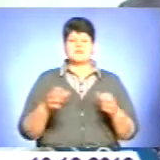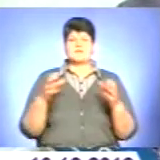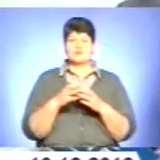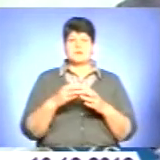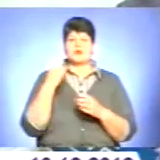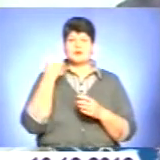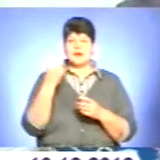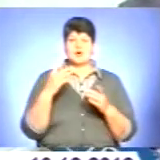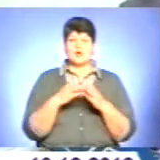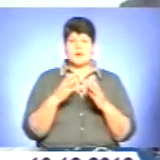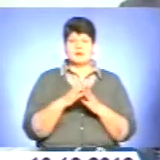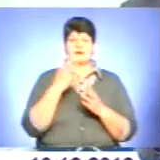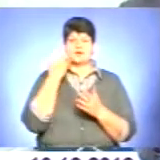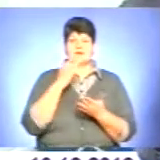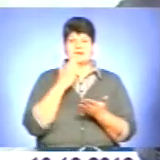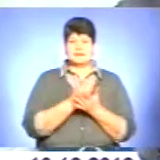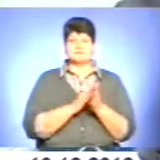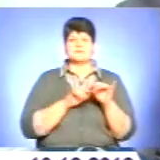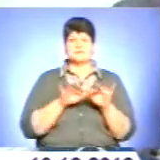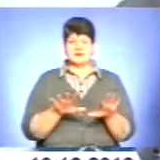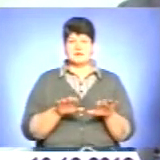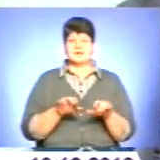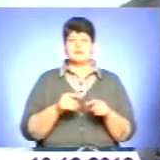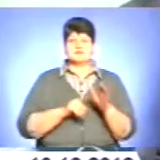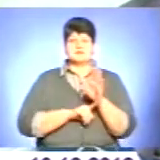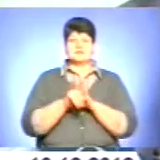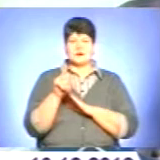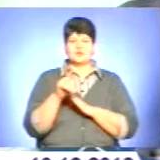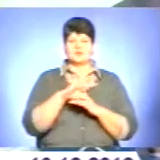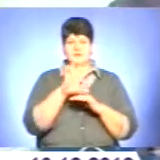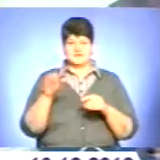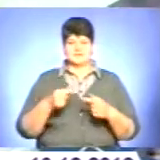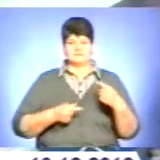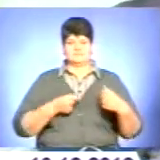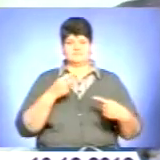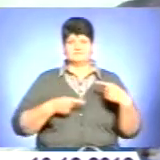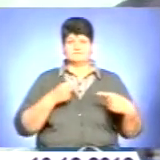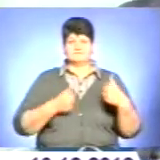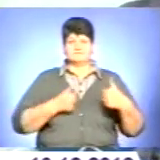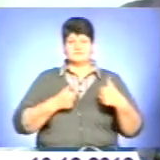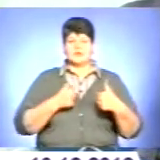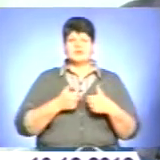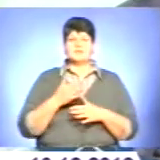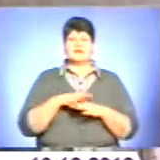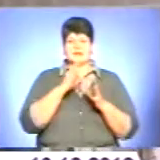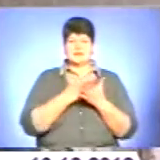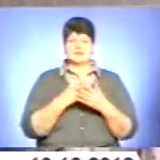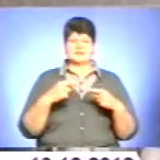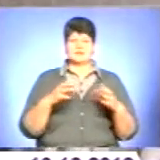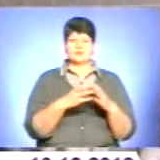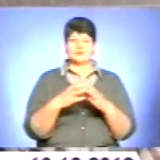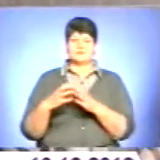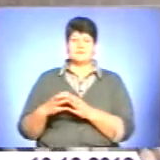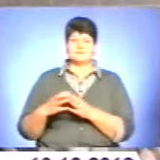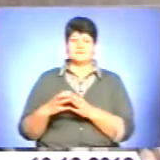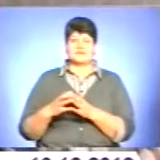команда, але коли доходить діло до старту на змаганнях, ми, звісно, сім суперниками усі. Також багато суперників з інших груп є. Незважаючи